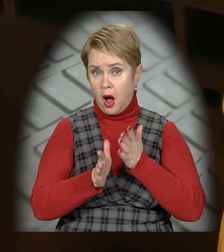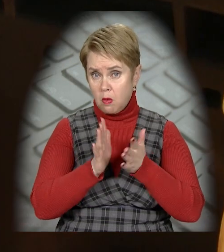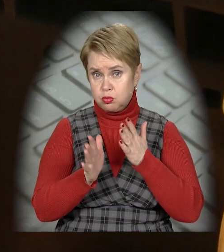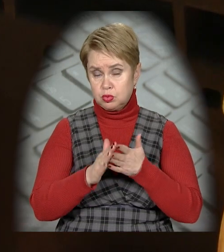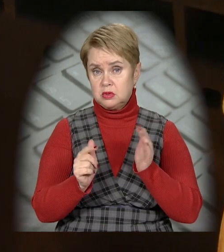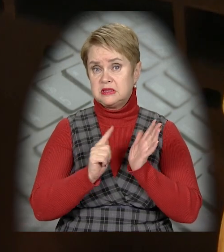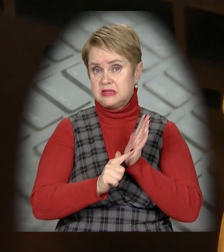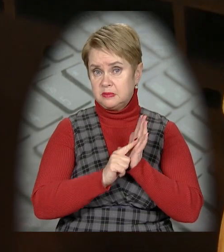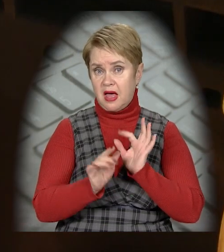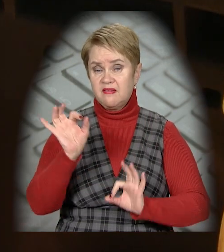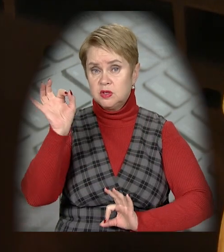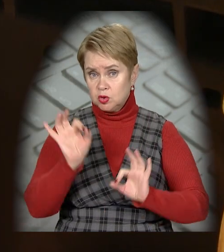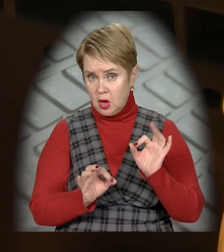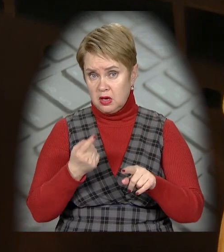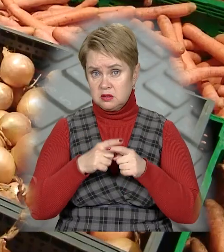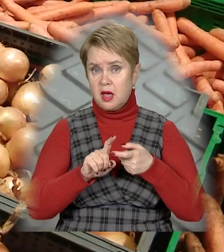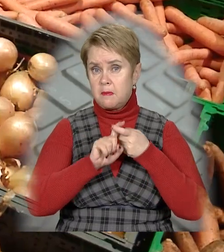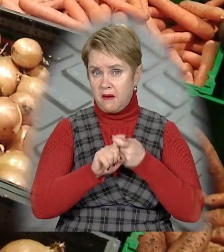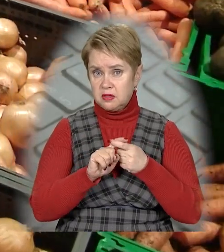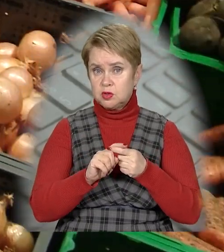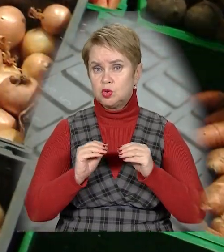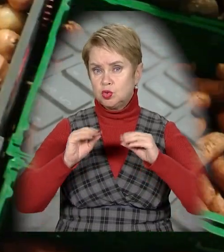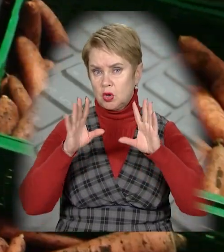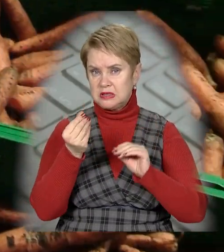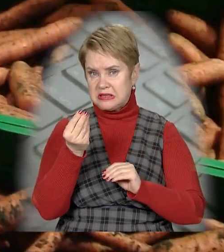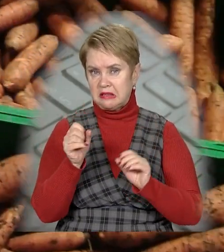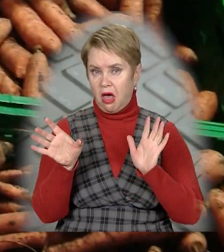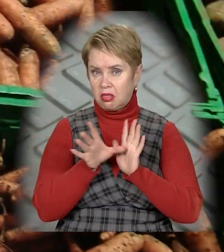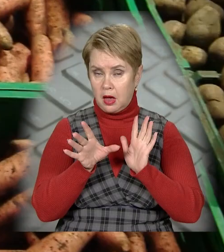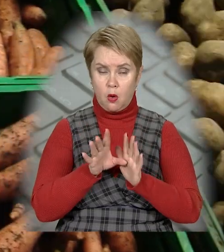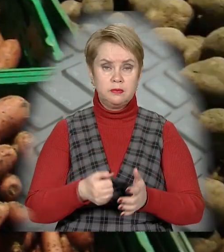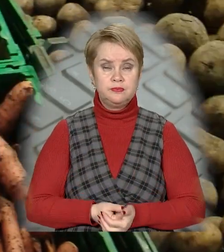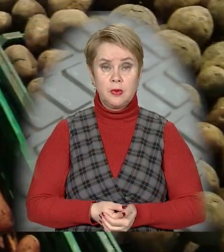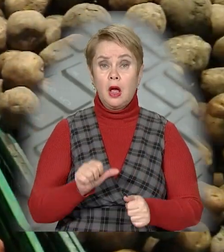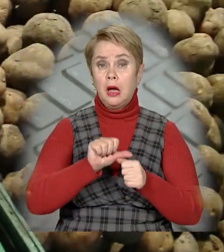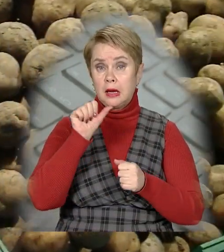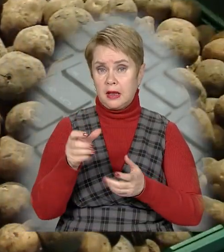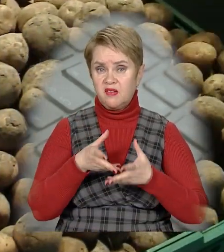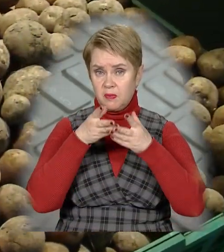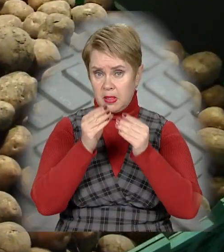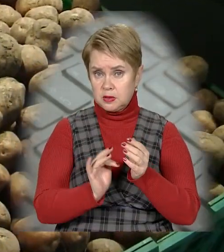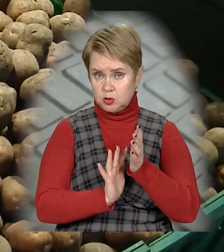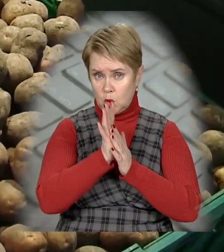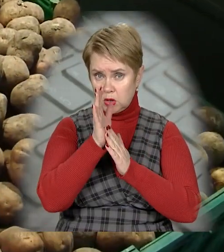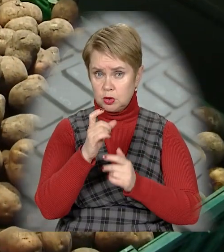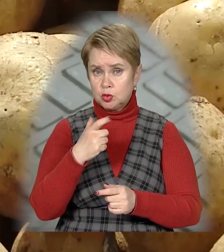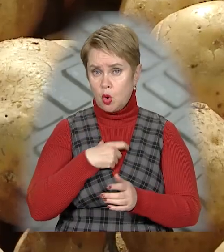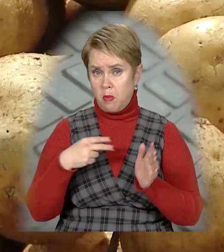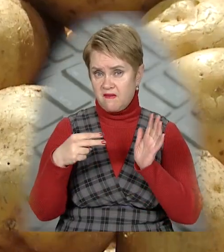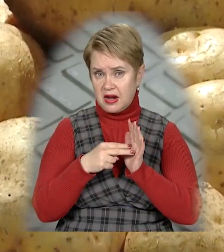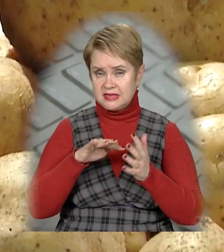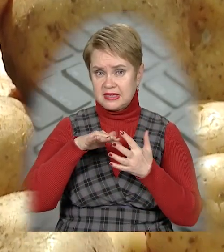капусти – на майже 70%. Це пов'язує зі здорожчанням цін на енергоносії. Крім того, впливає і зростання